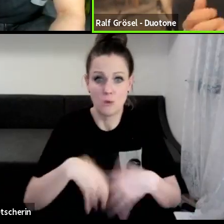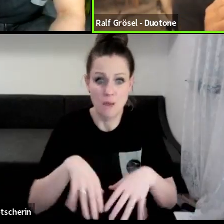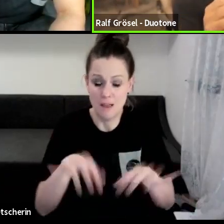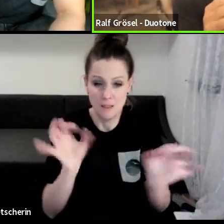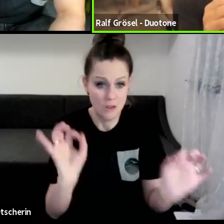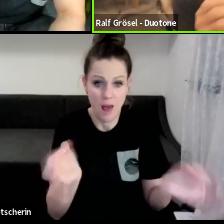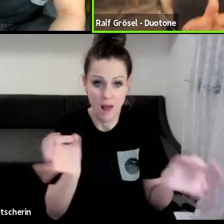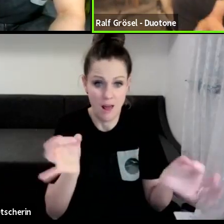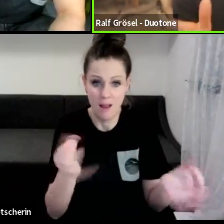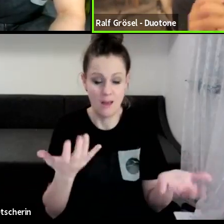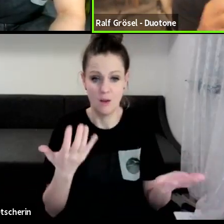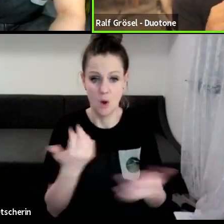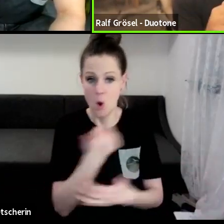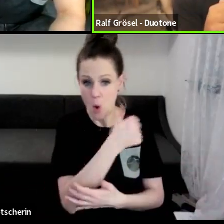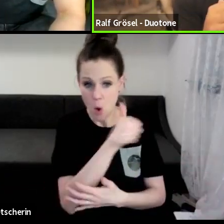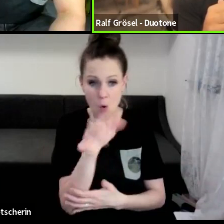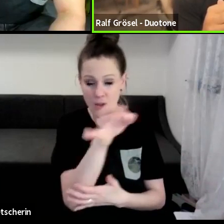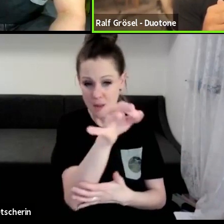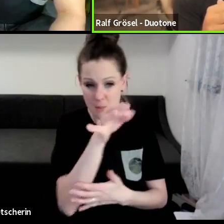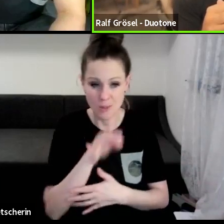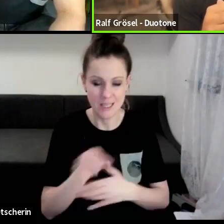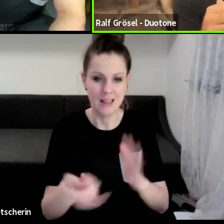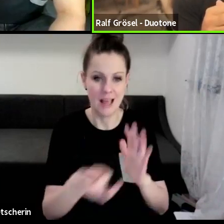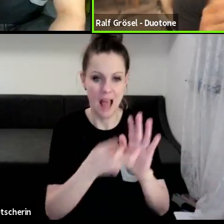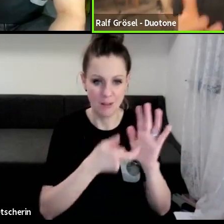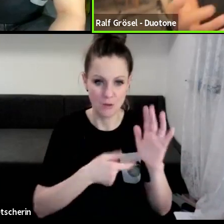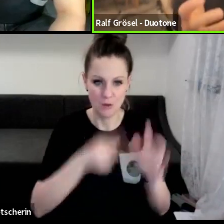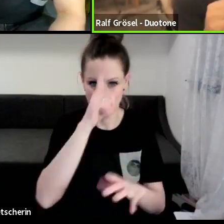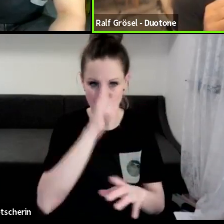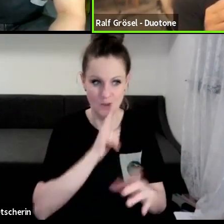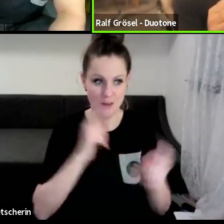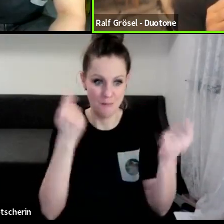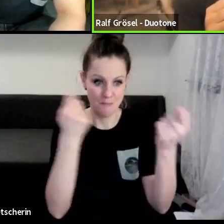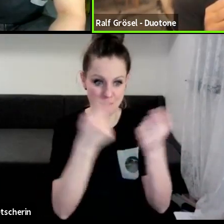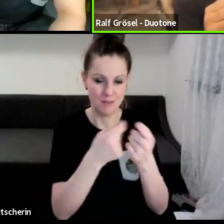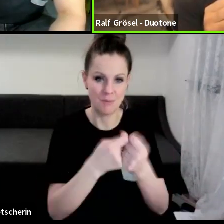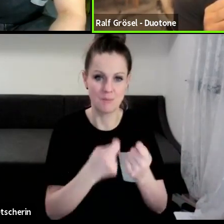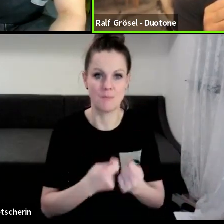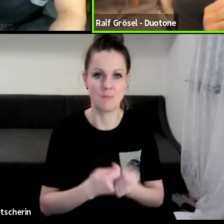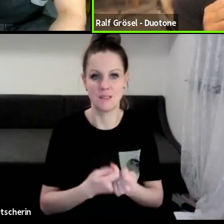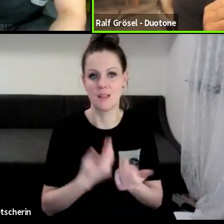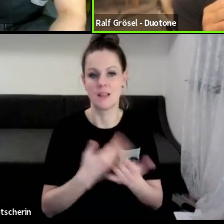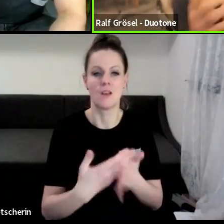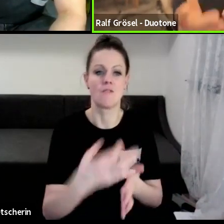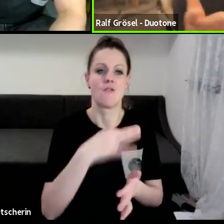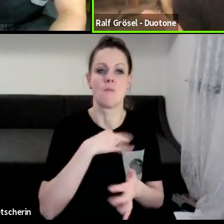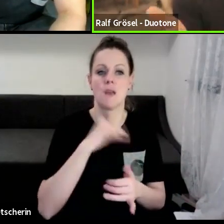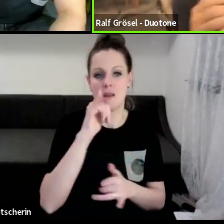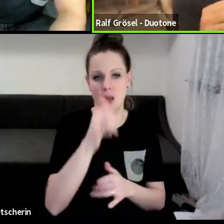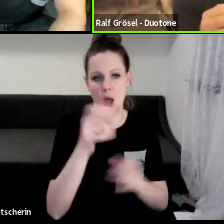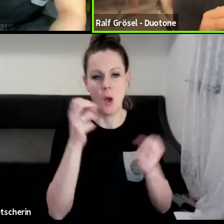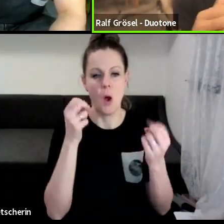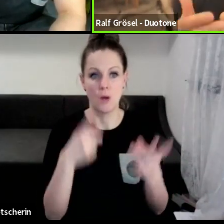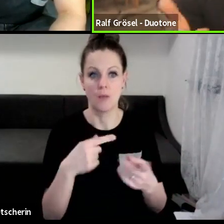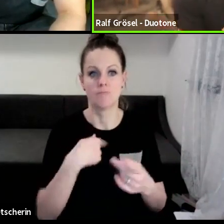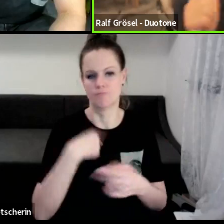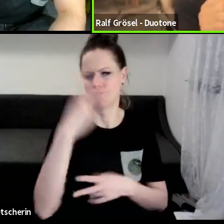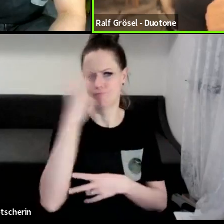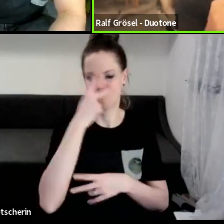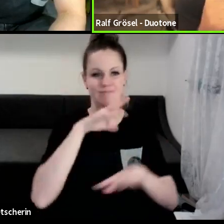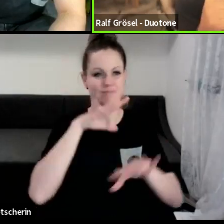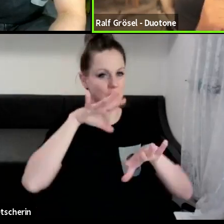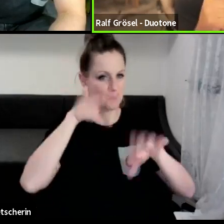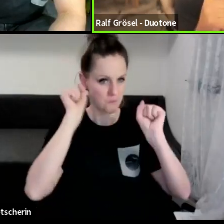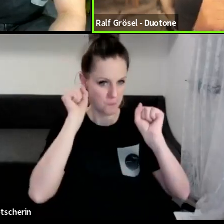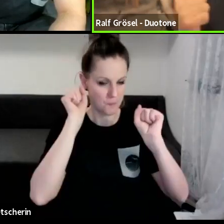einfach hundertprozentig zu dem Anforderungsprofil gepasst. Und das war im Grunde genommen für mich der Punkt, wo ich gesagt habe, okay, nachdem ich das verstanden habe, nachdem ich mich